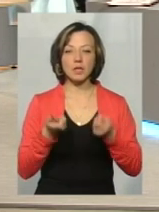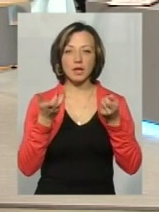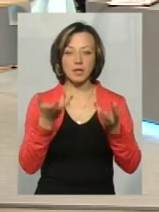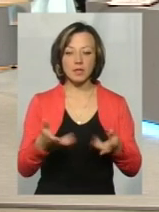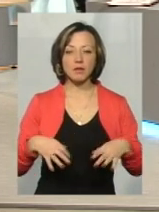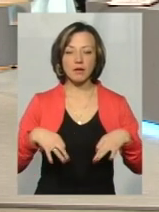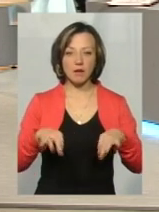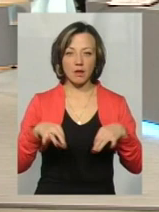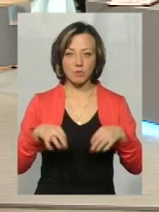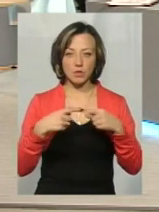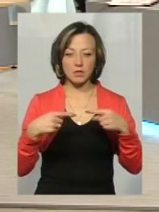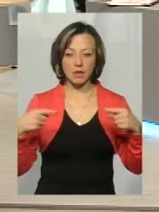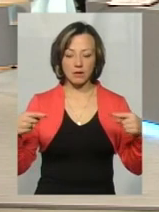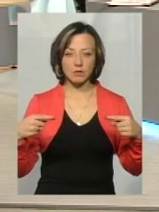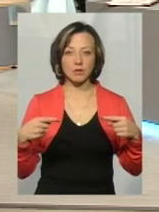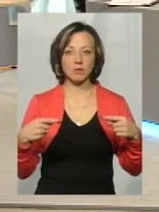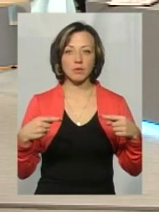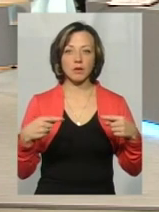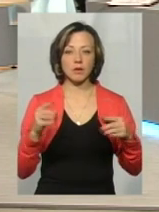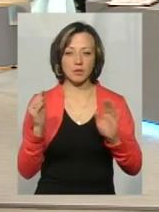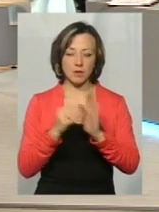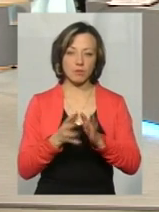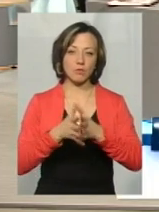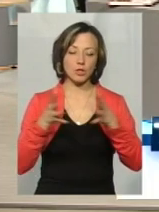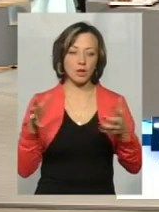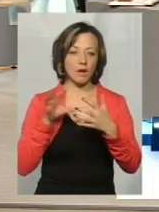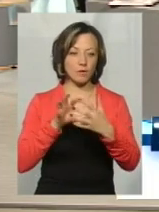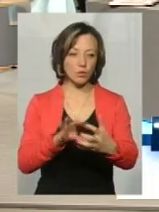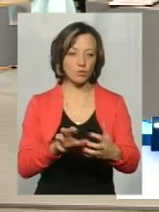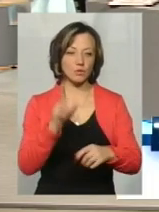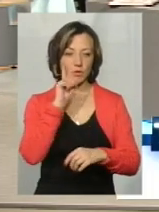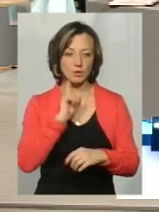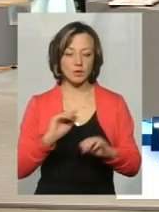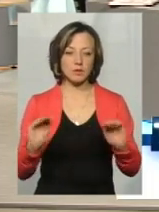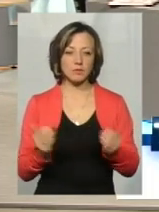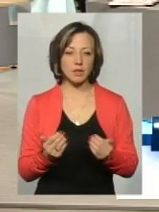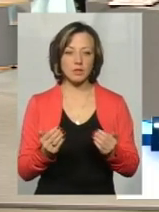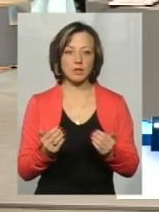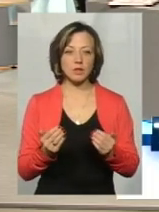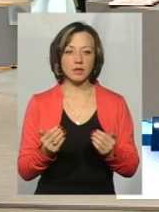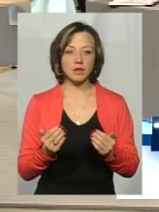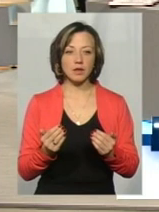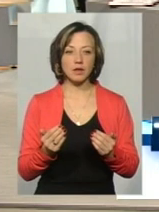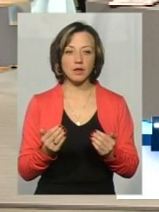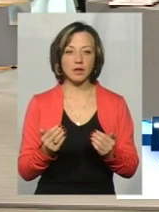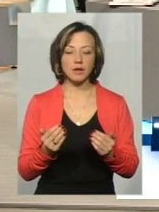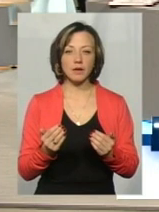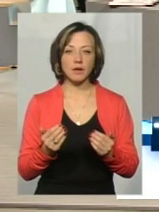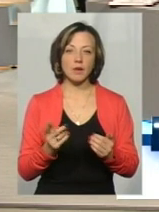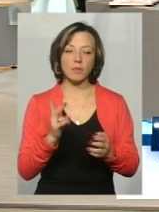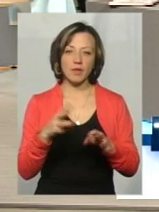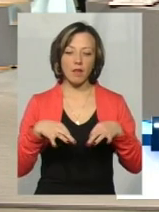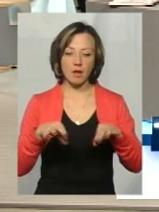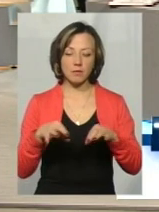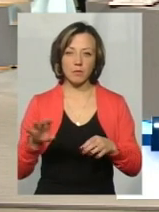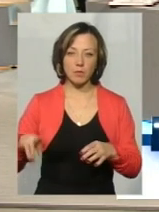транспортних засобів, поставити більш габаритні автобуси, для того, щоб зменшити ту кількість маршрутних транспортних засобів, які будуть підтримувати